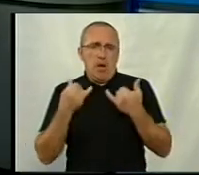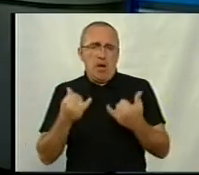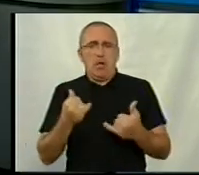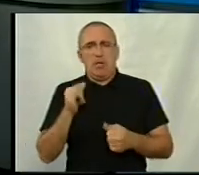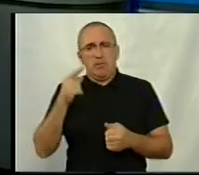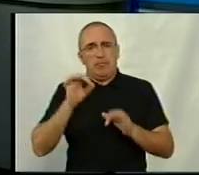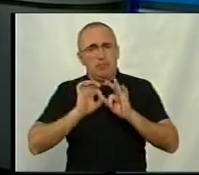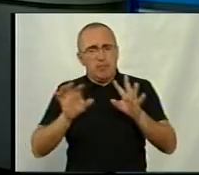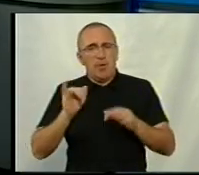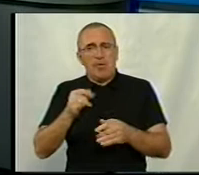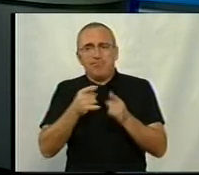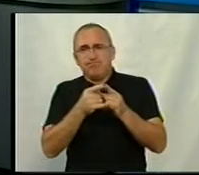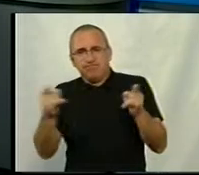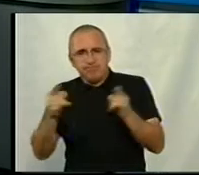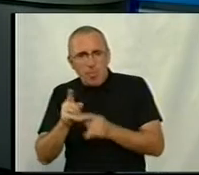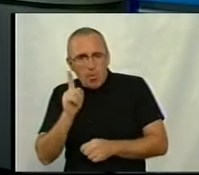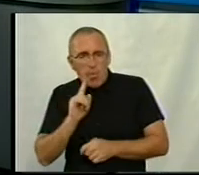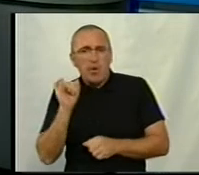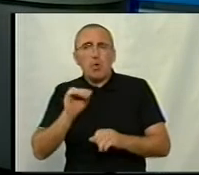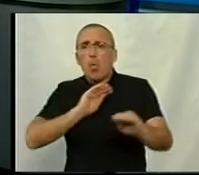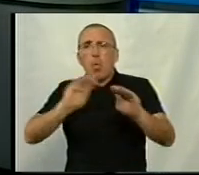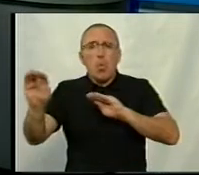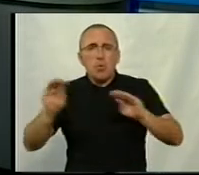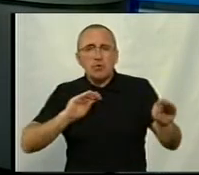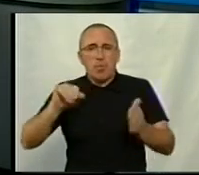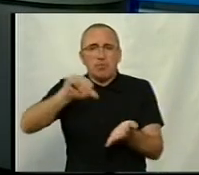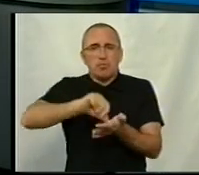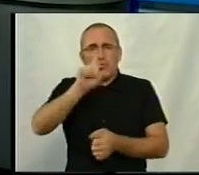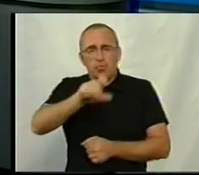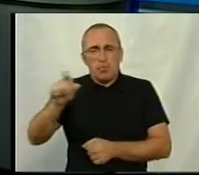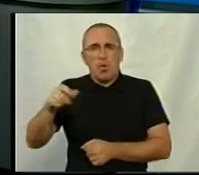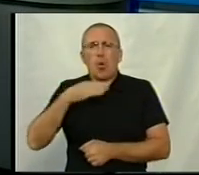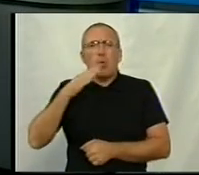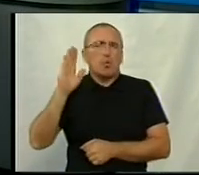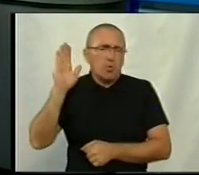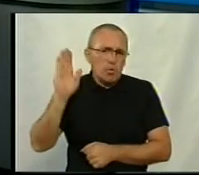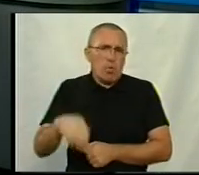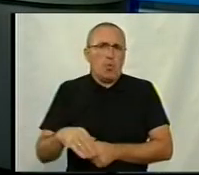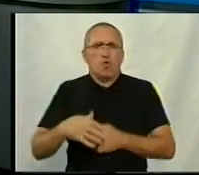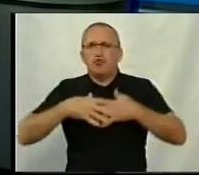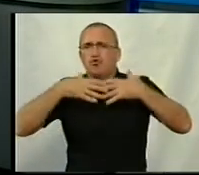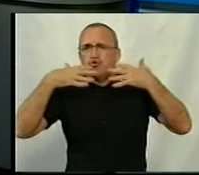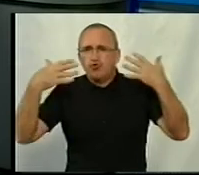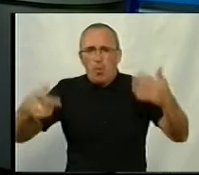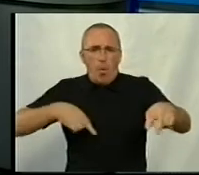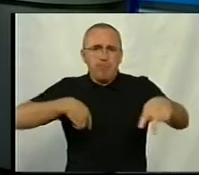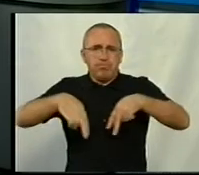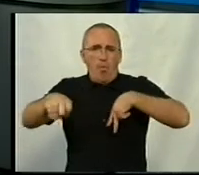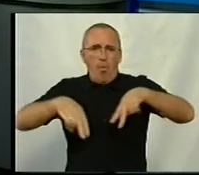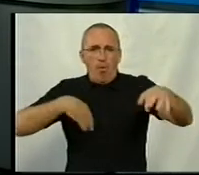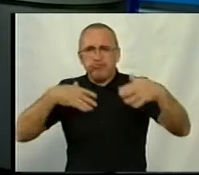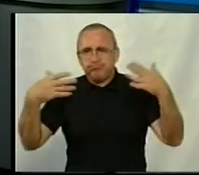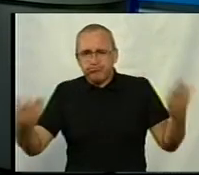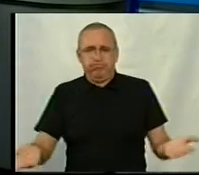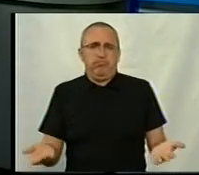зазначала щодо паркування, крім того, що і до розташування учасників. У нас досить широкі проходи, у нас